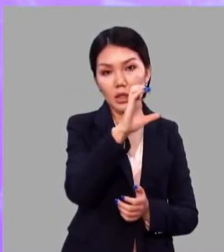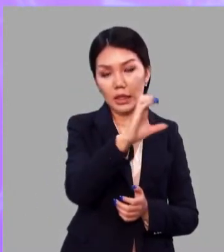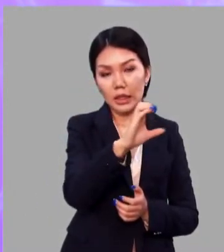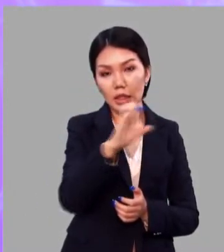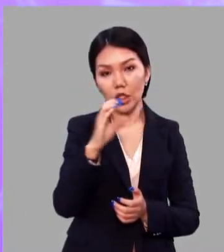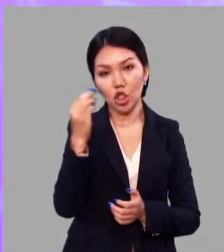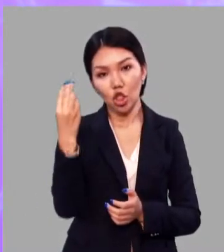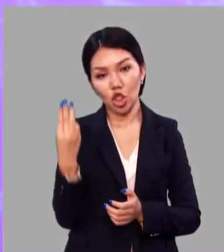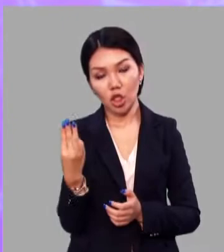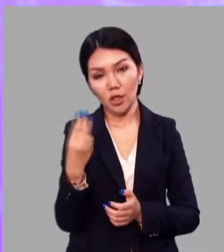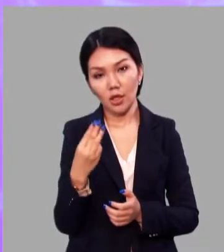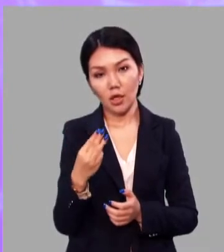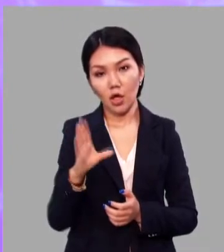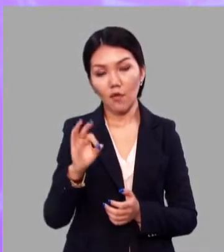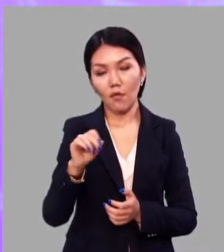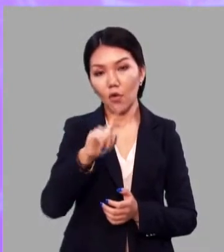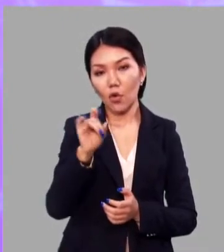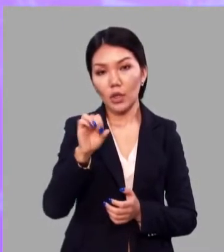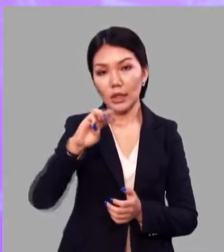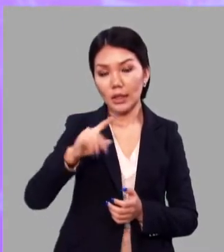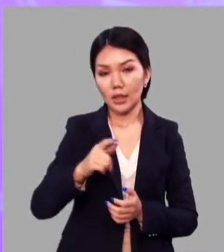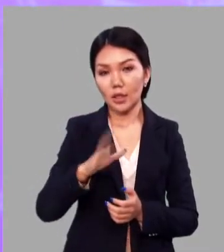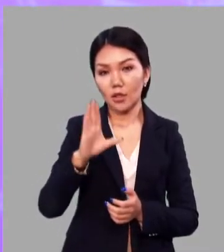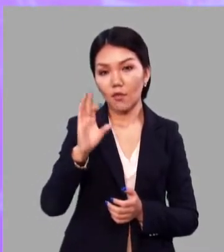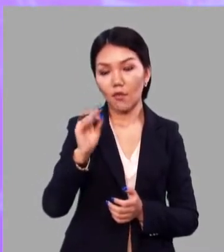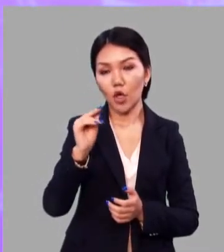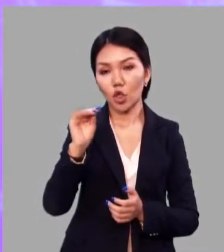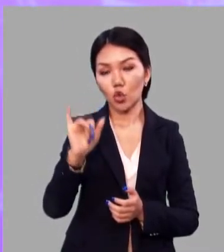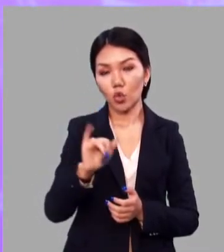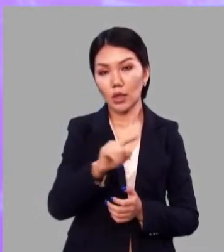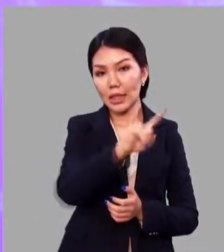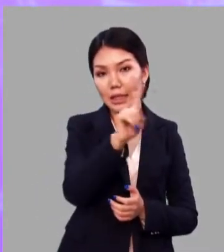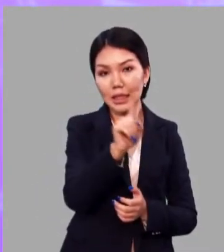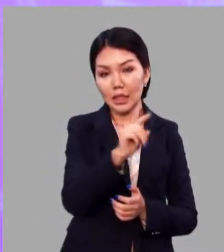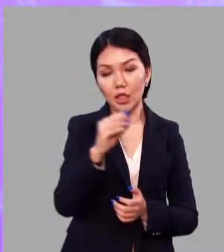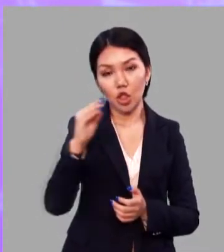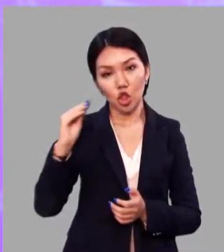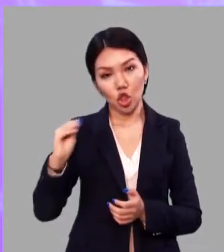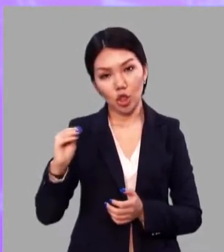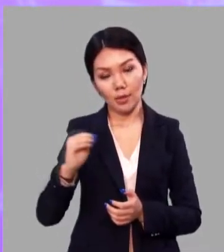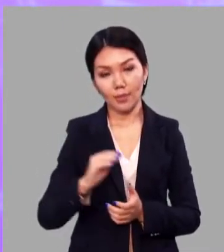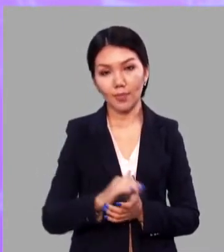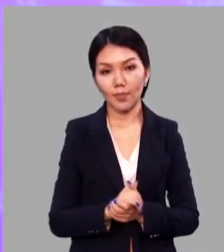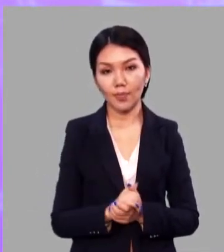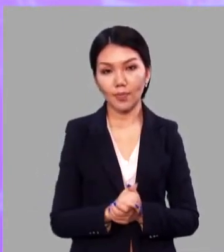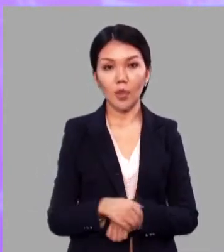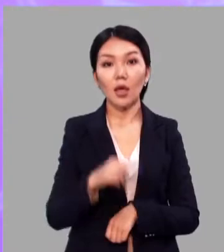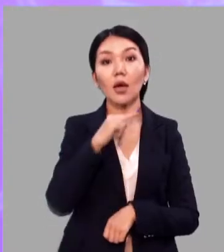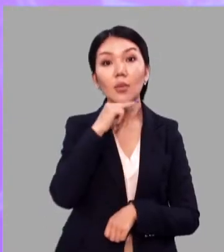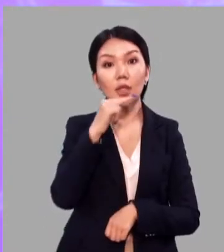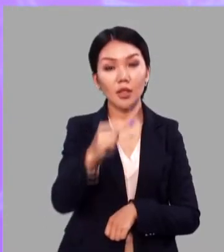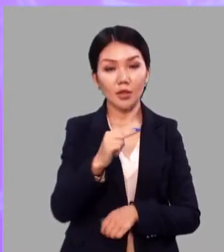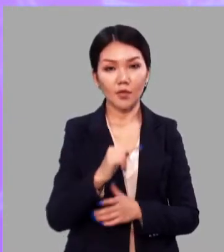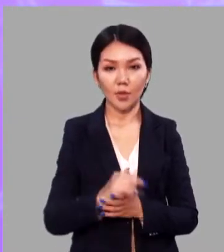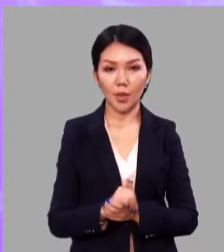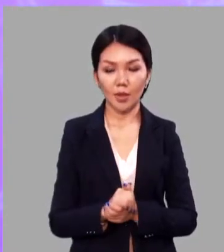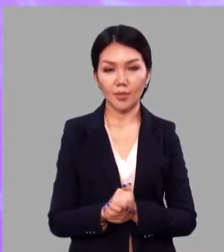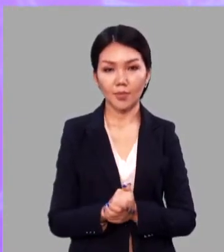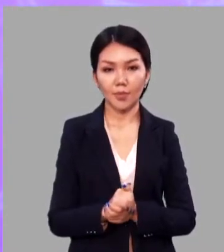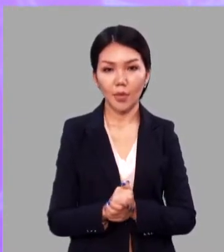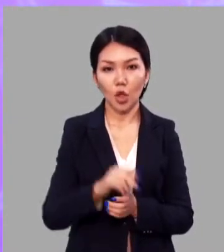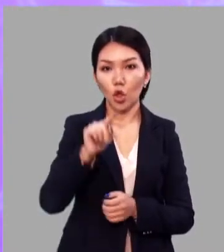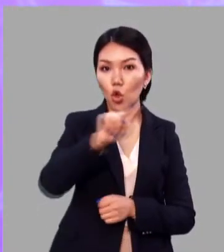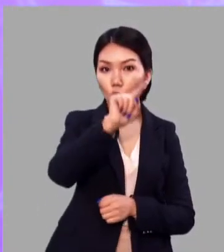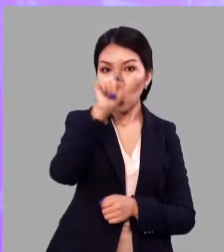ш. Возить вожу, з, ж. Обратите